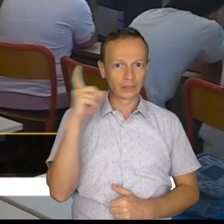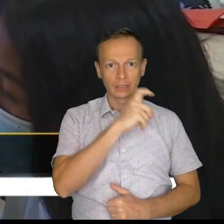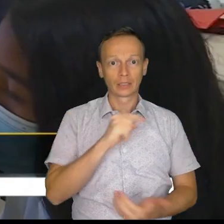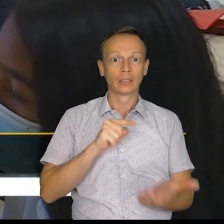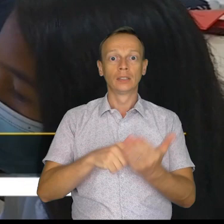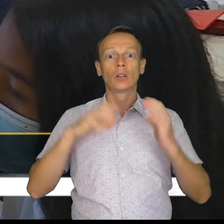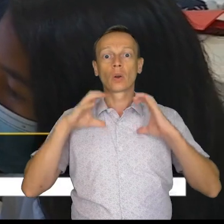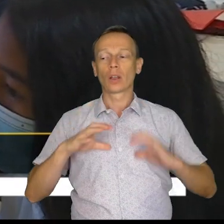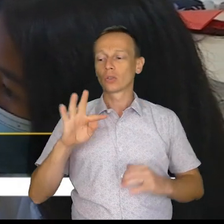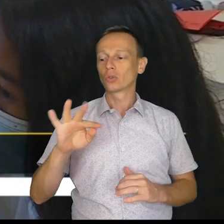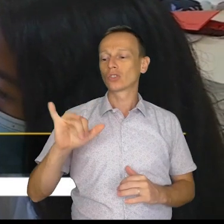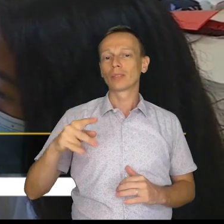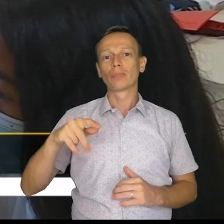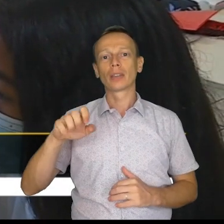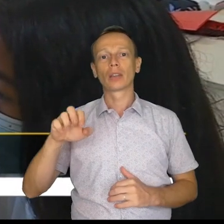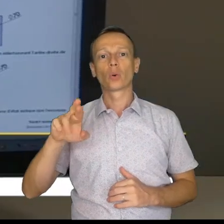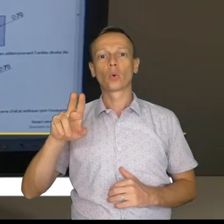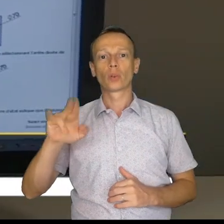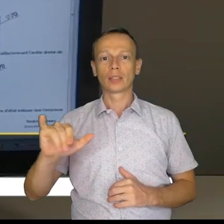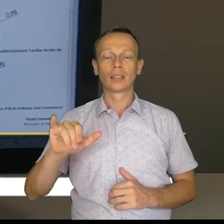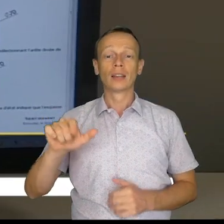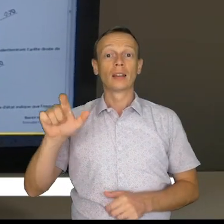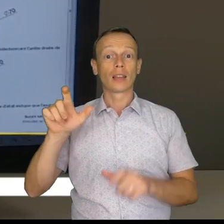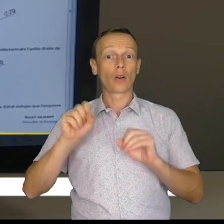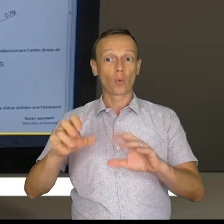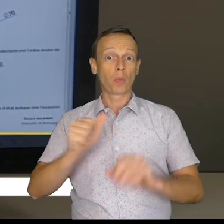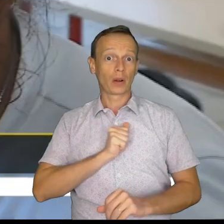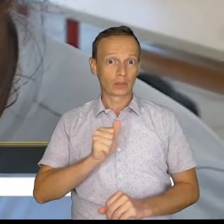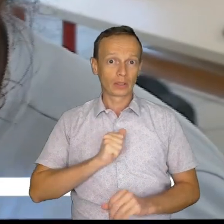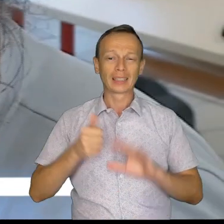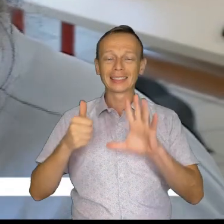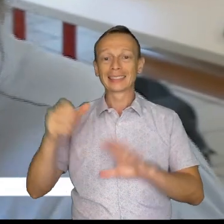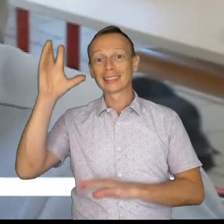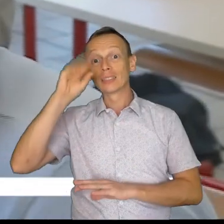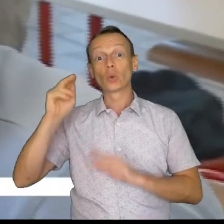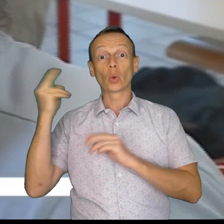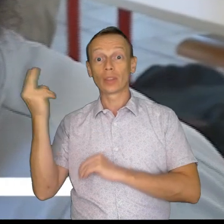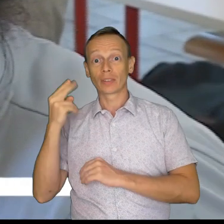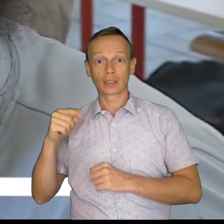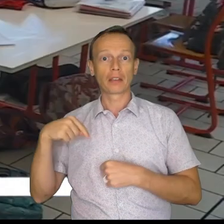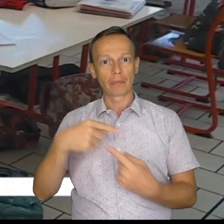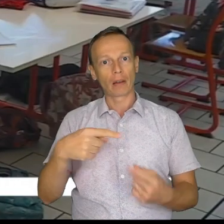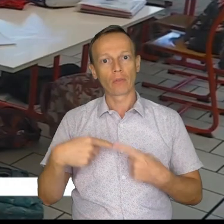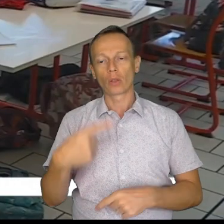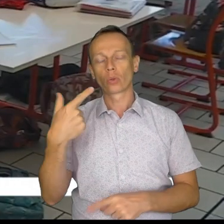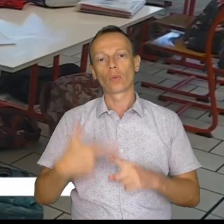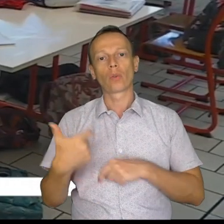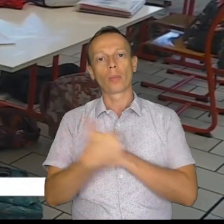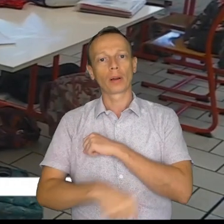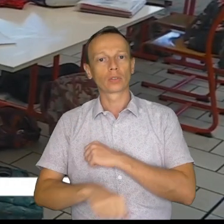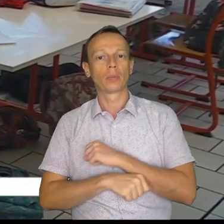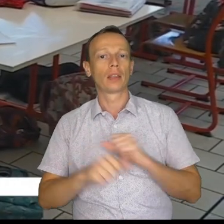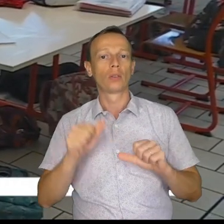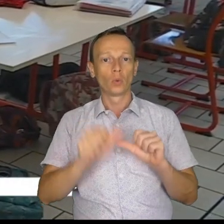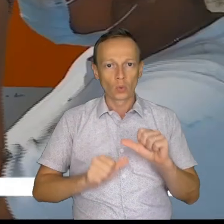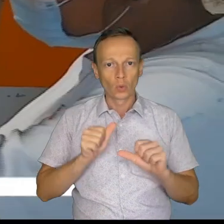Papete, les cours particuliers sont dispensés par 6 étudiants de l'université. À raison de deux fois par semaine pendant une heure, 40